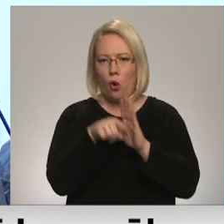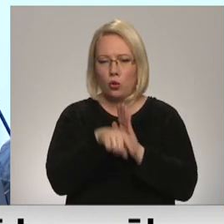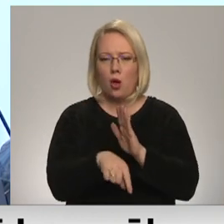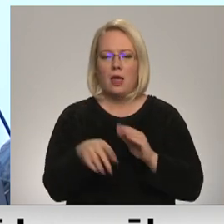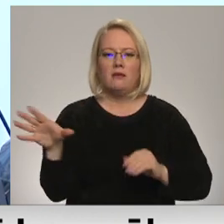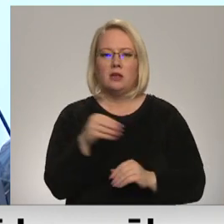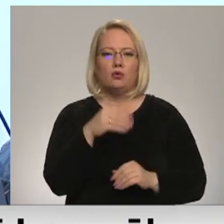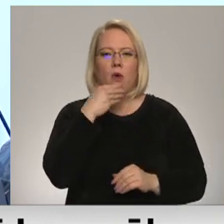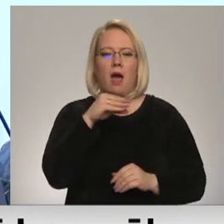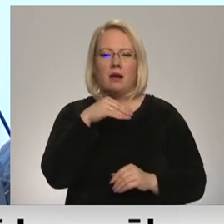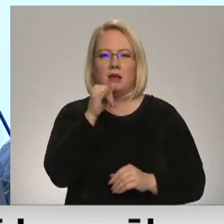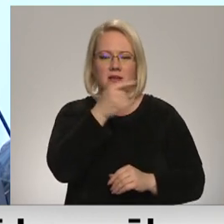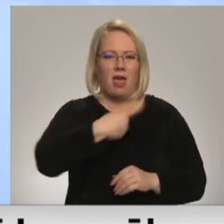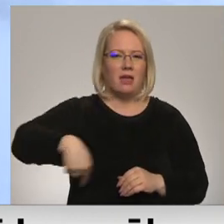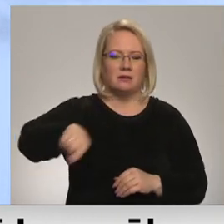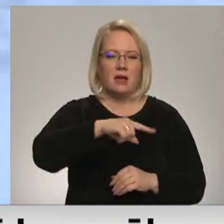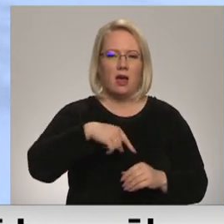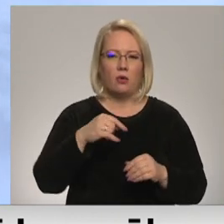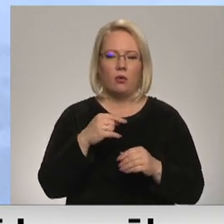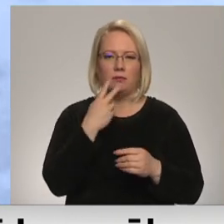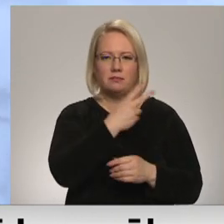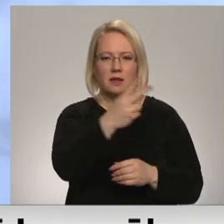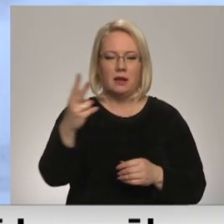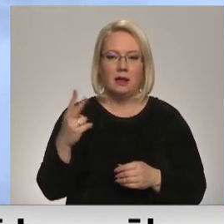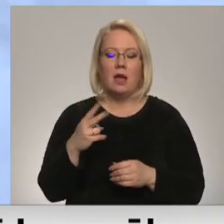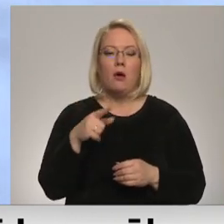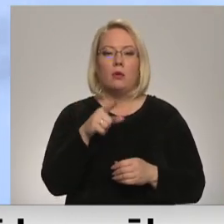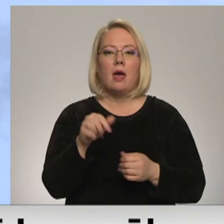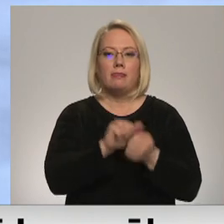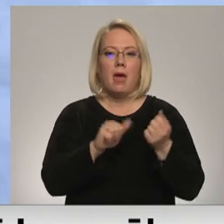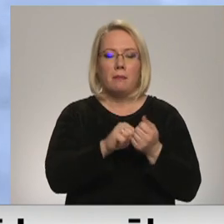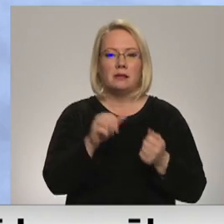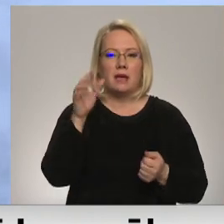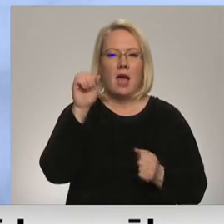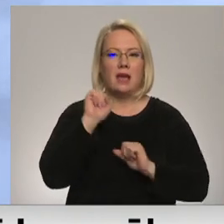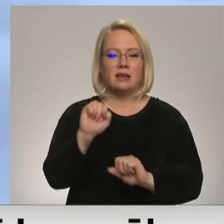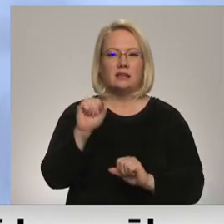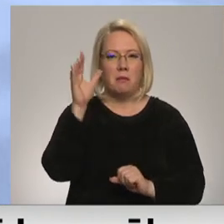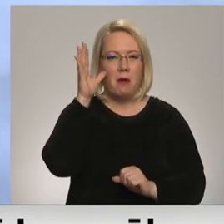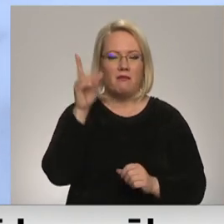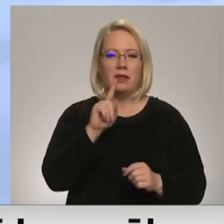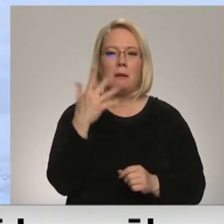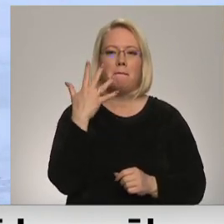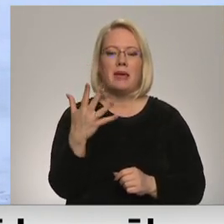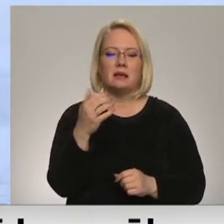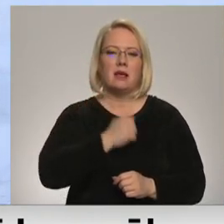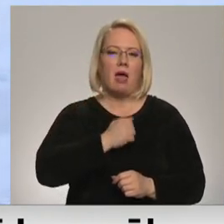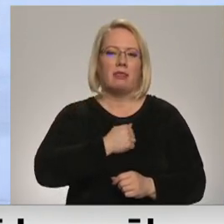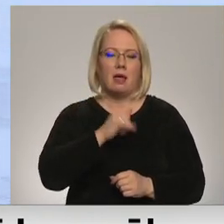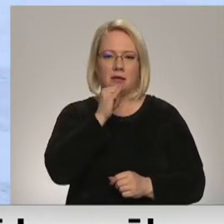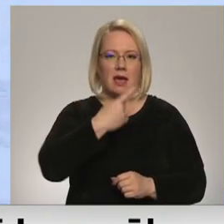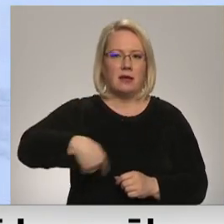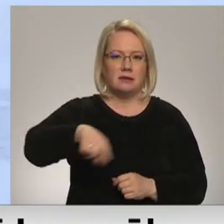Rāznu vari izbraukot, apskatētīs. Dabas aizsardzības pārvaldes pārraudzībā šobrīd ir pieci Latgales ezeri, kas atrodas